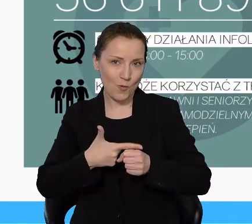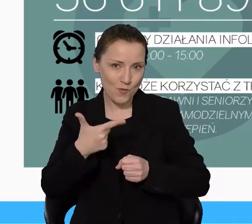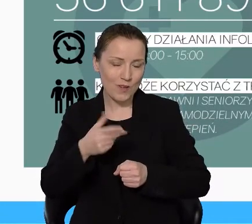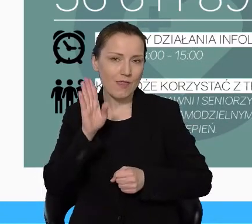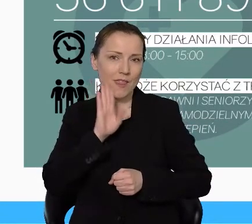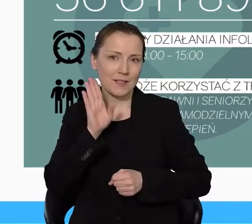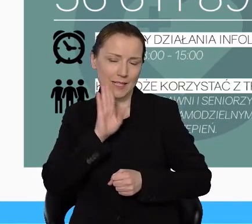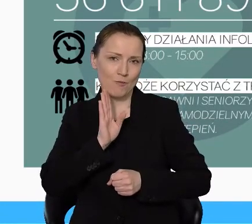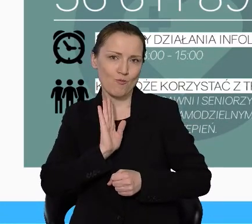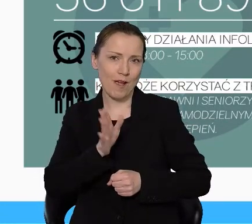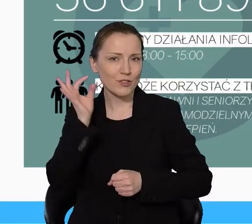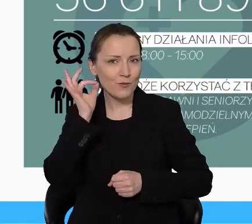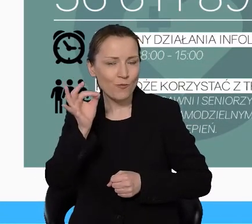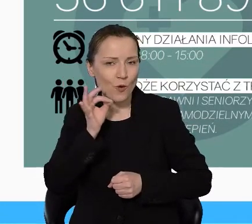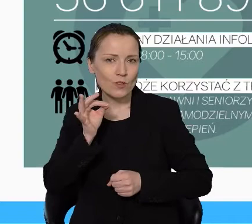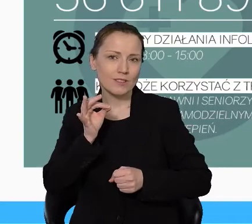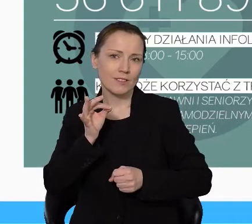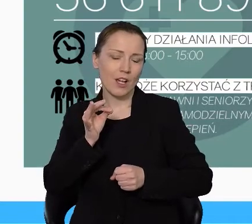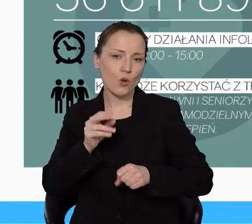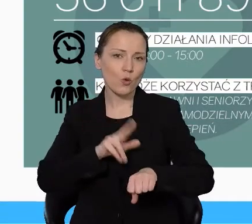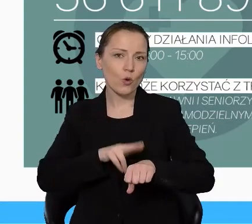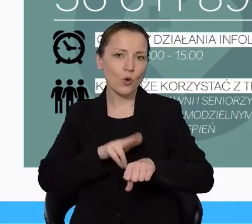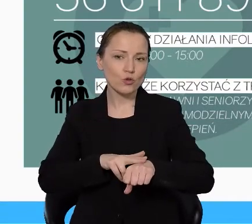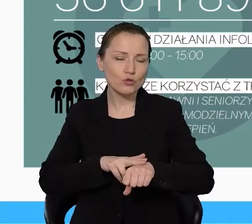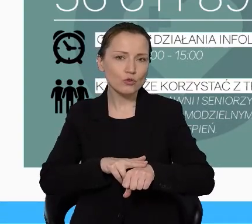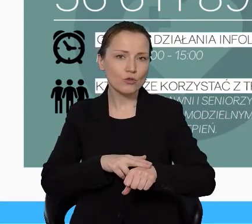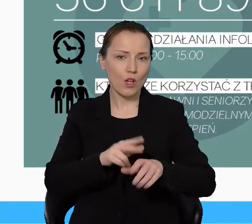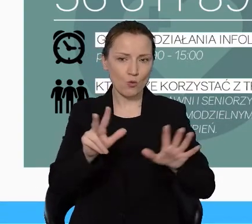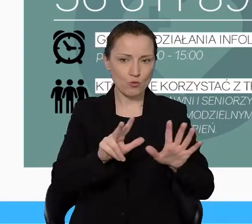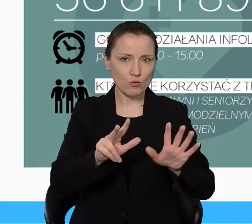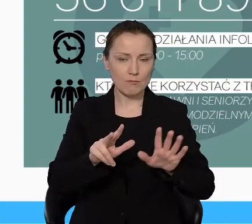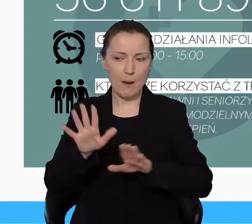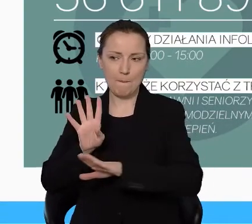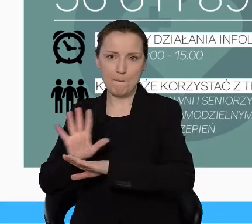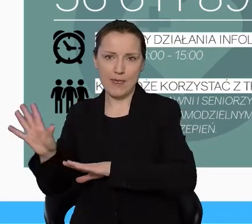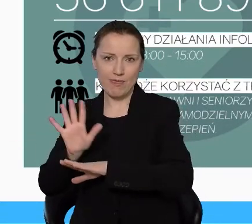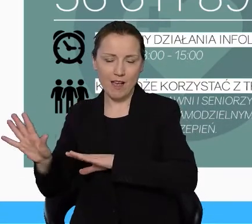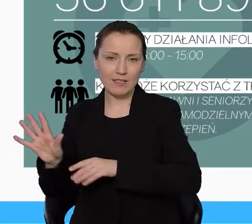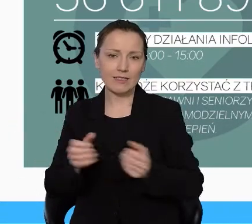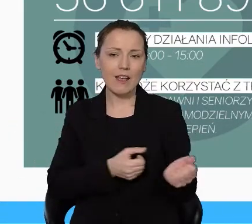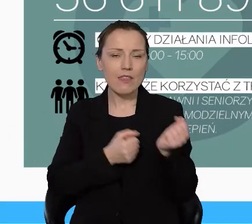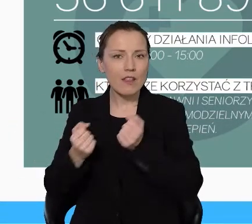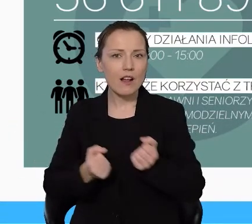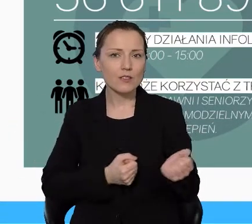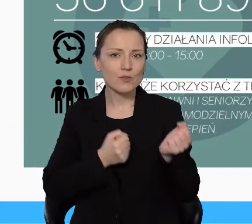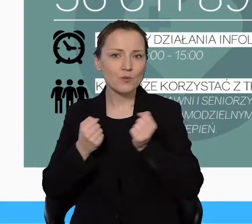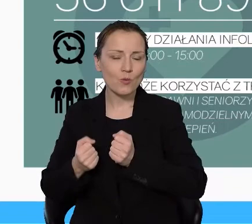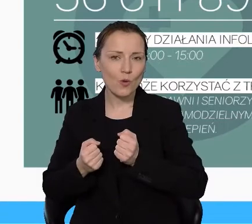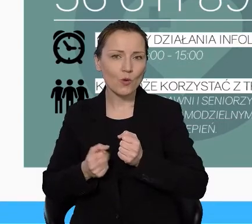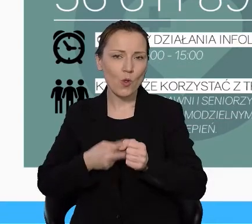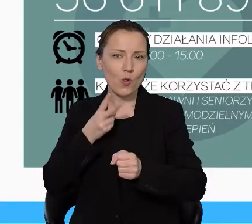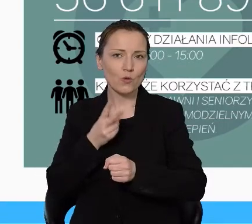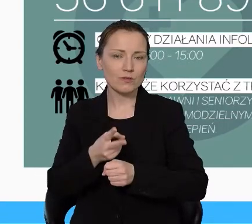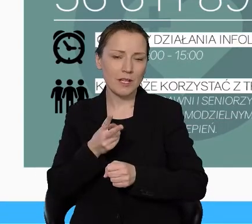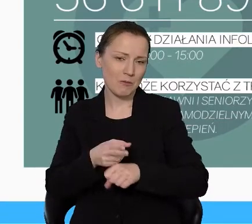zrezygnujemy. Infolinia od 8 do 15 dostępna, transport wspomniany w każdych